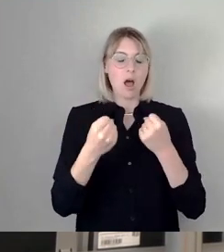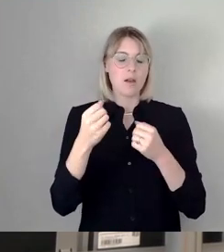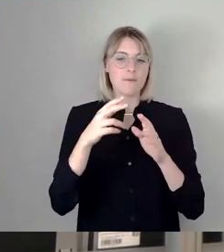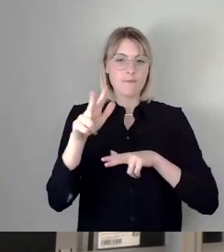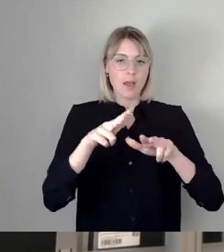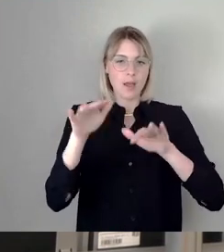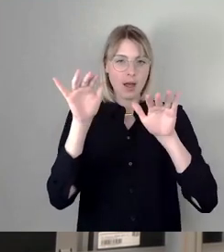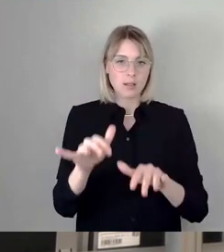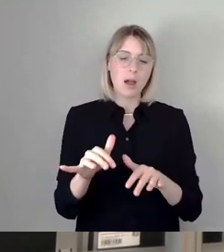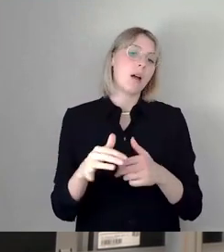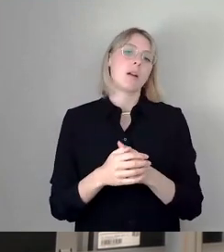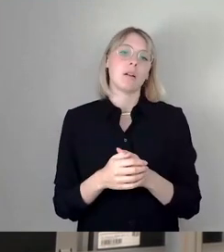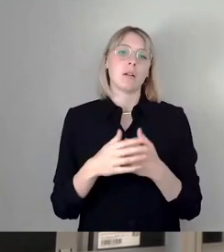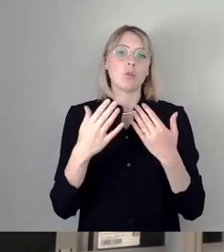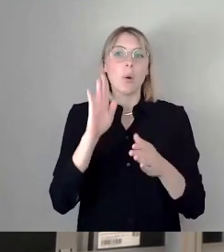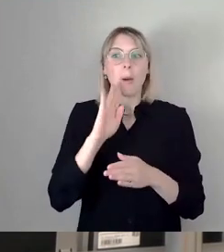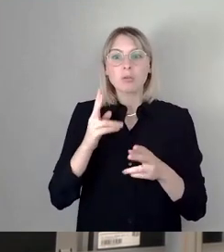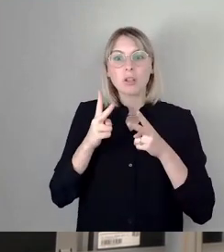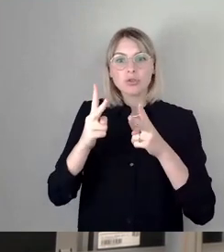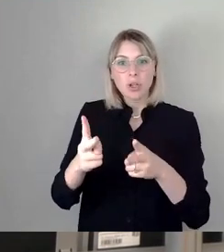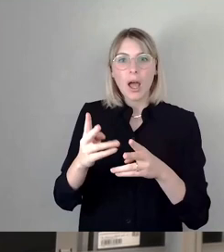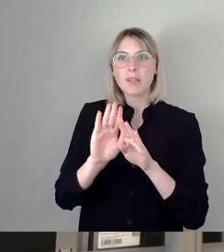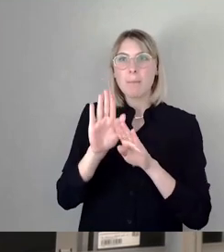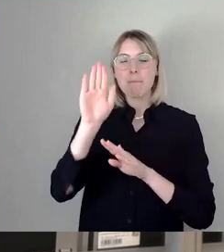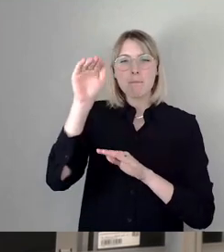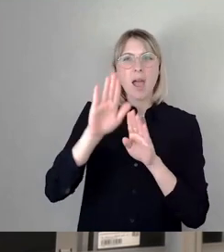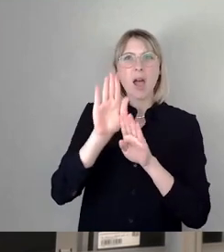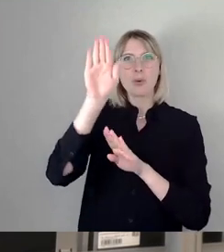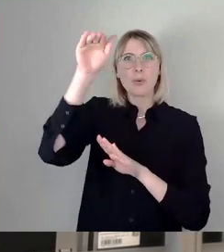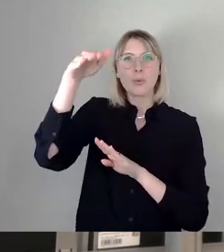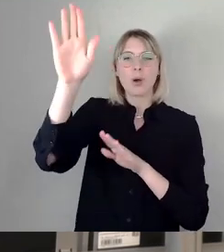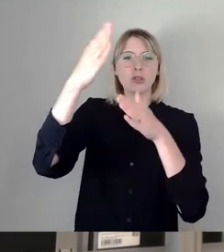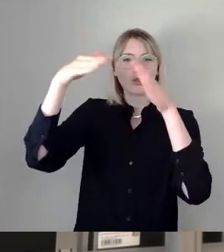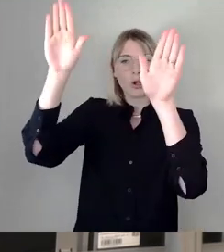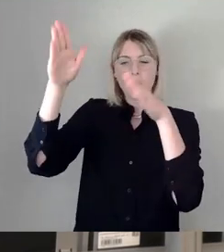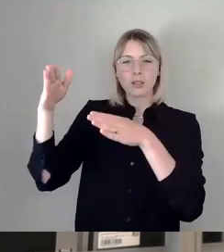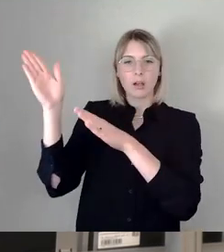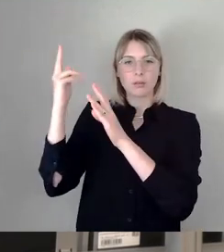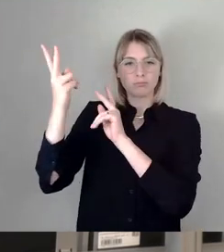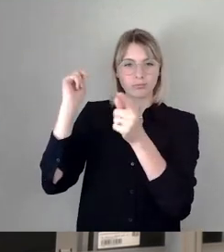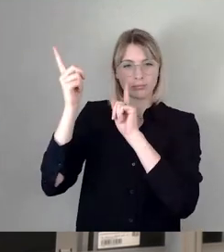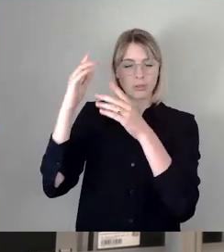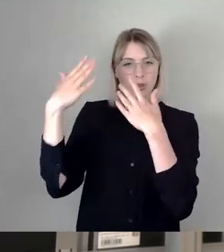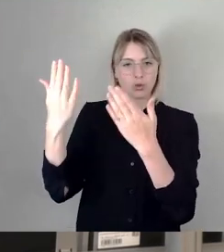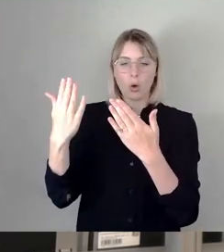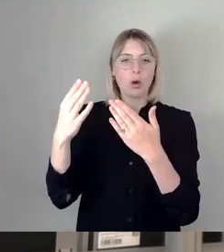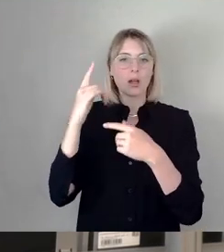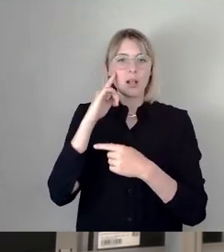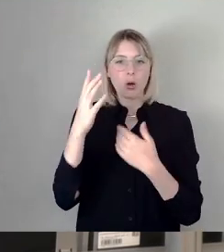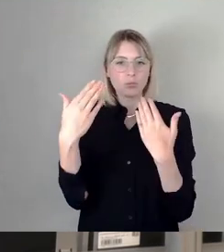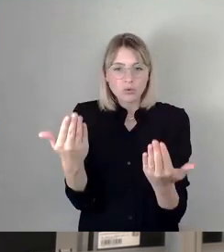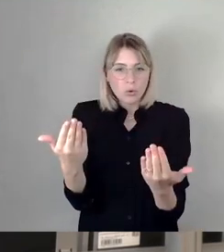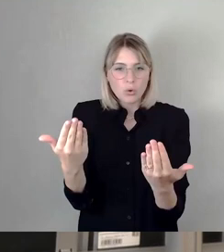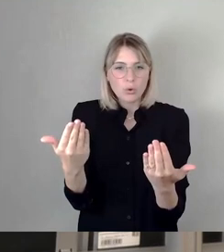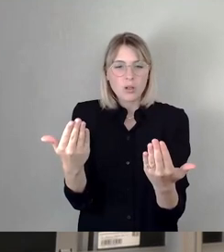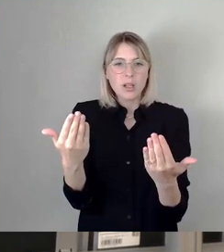Ja, die Bautzner Straße, den Berg da hoch an den Schlössern vorbei, das ist ja, sage ich mal jetzt, nicht Sodom und Gomorra, das ist doch nicht